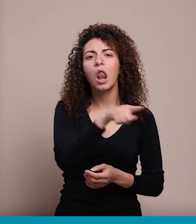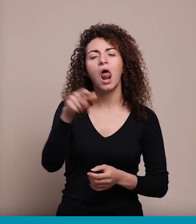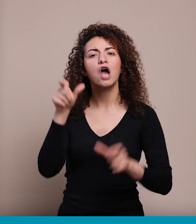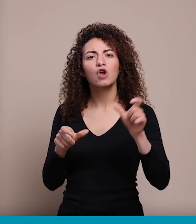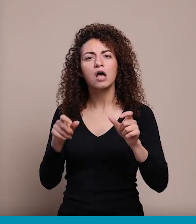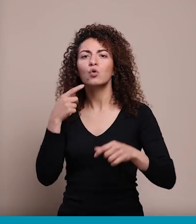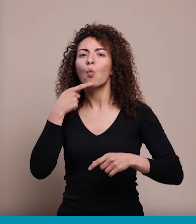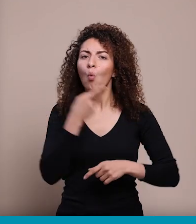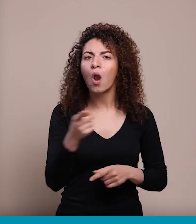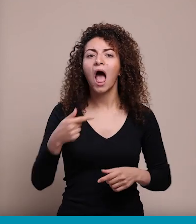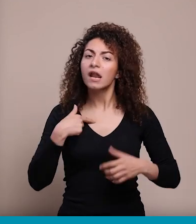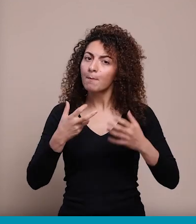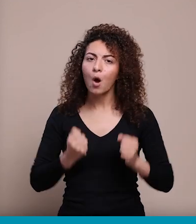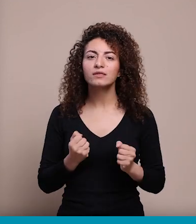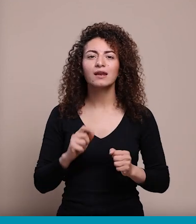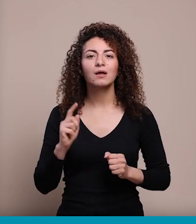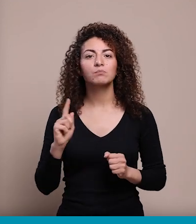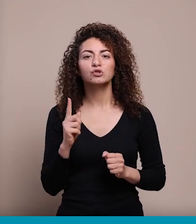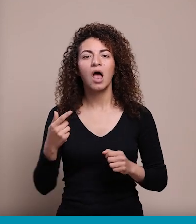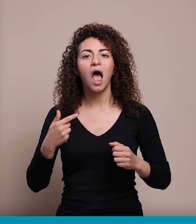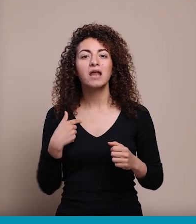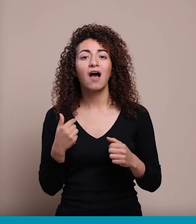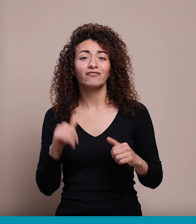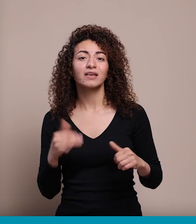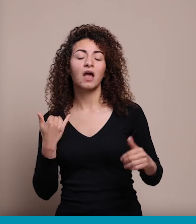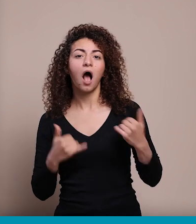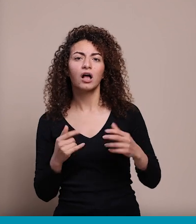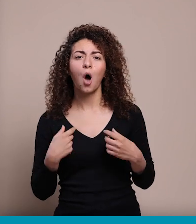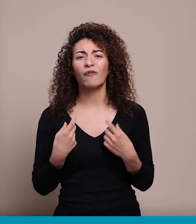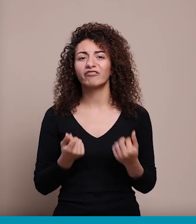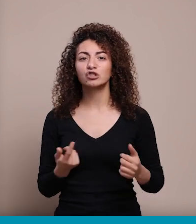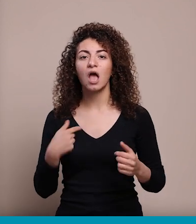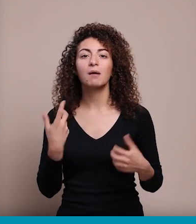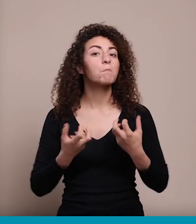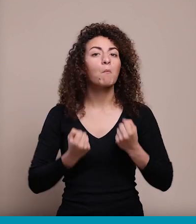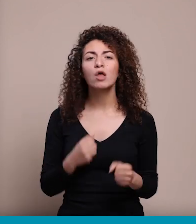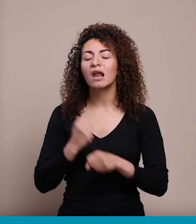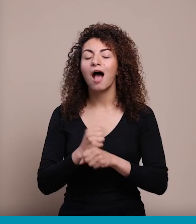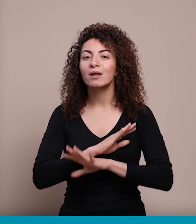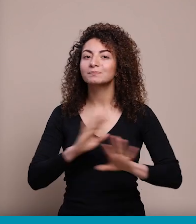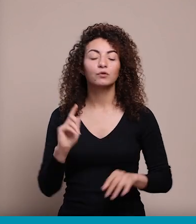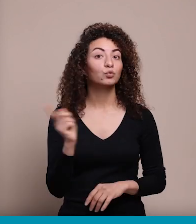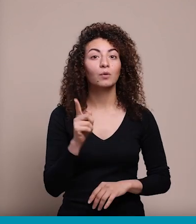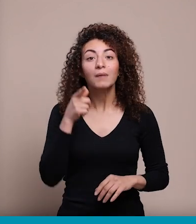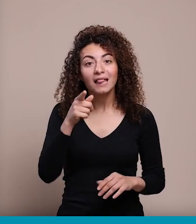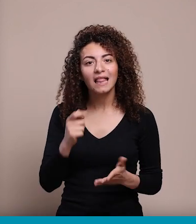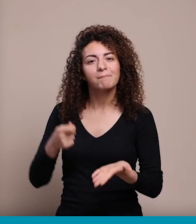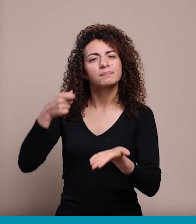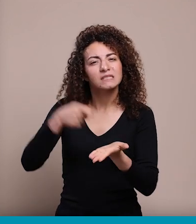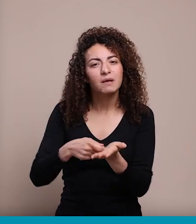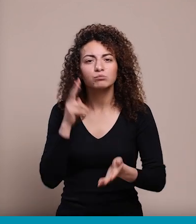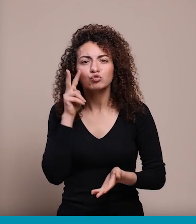عندهم من طاقة يعني ما يقولوا أنا لأنه عندي حالي خاصة ما في أعمل يلي بديه بالعكس بطول